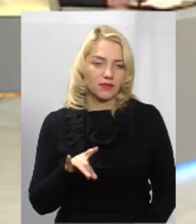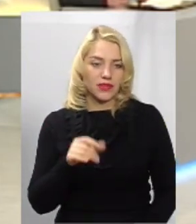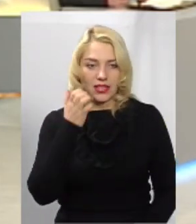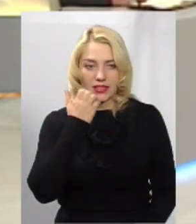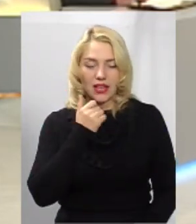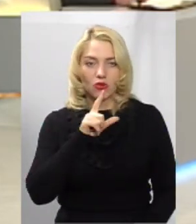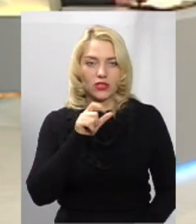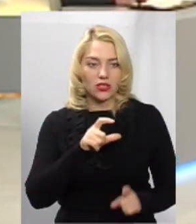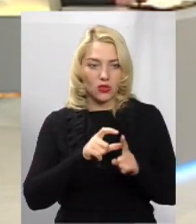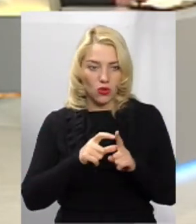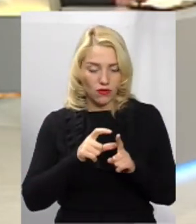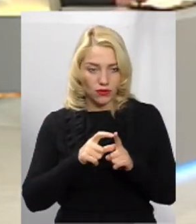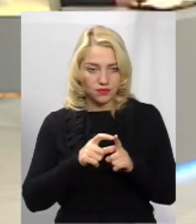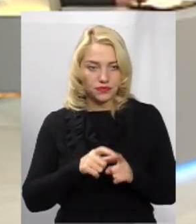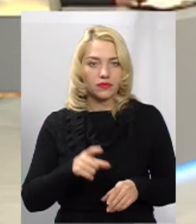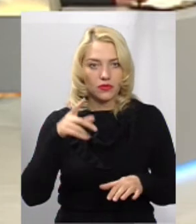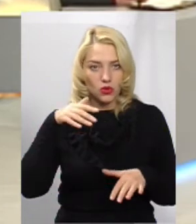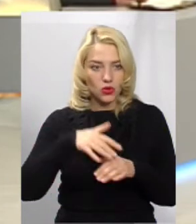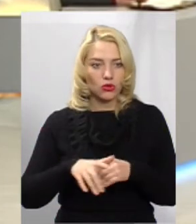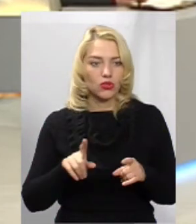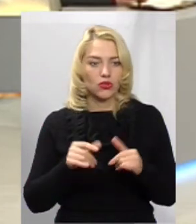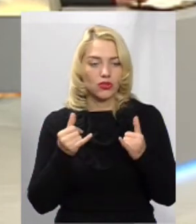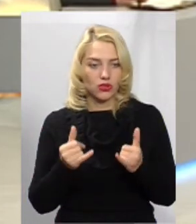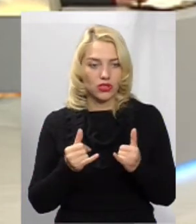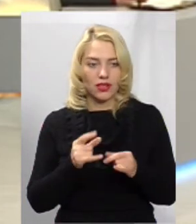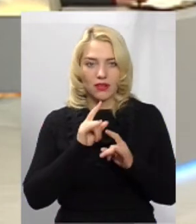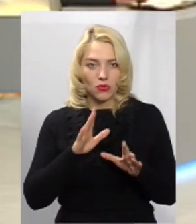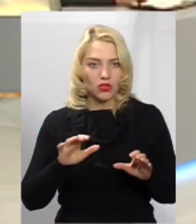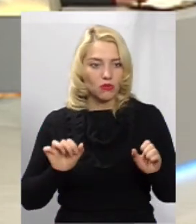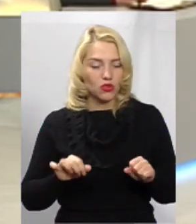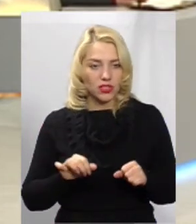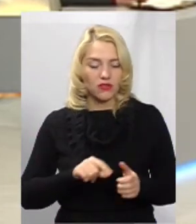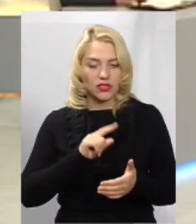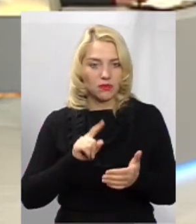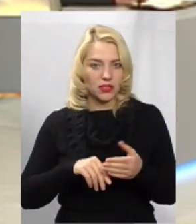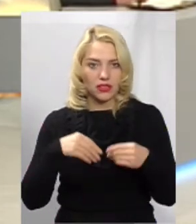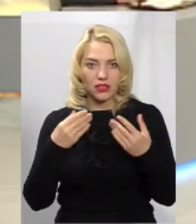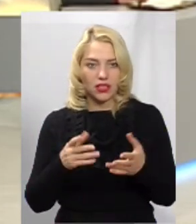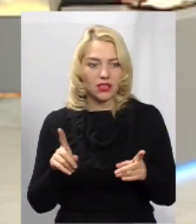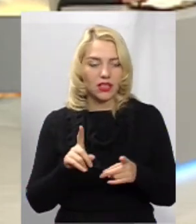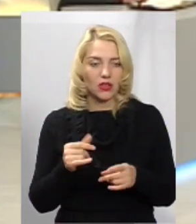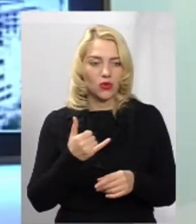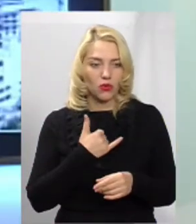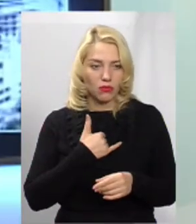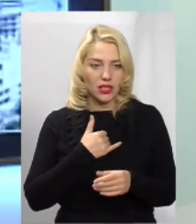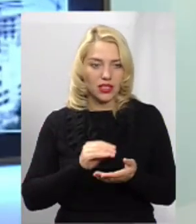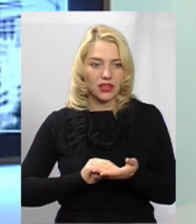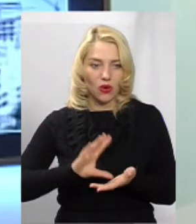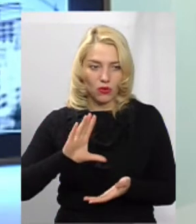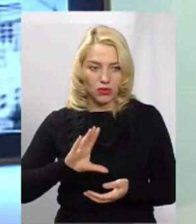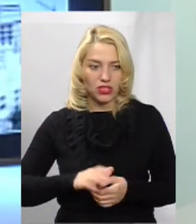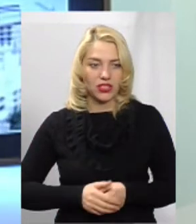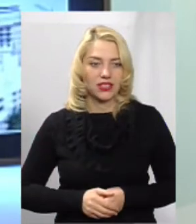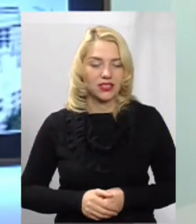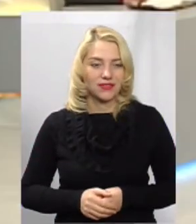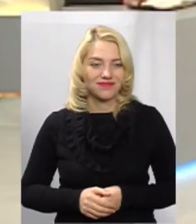дякую за слово. Розумію, що сьогодні не буде можливості задати всі запитання, які в мене накопичилися. всі